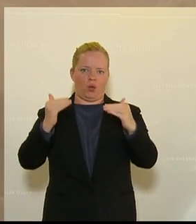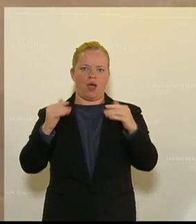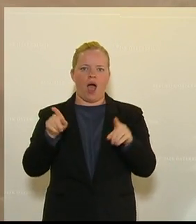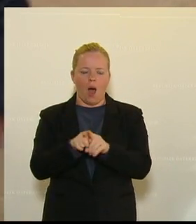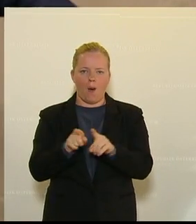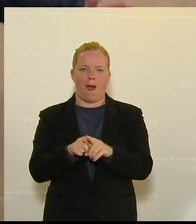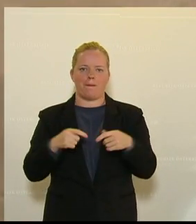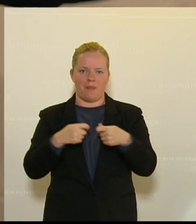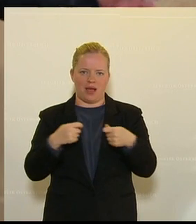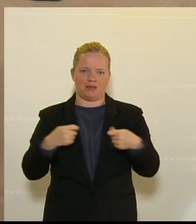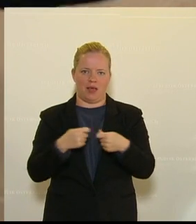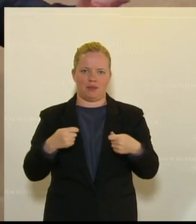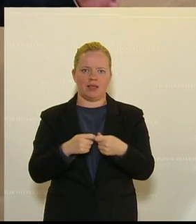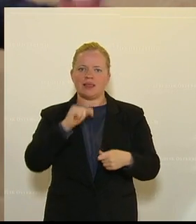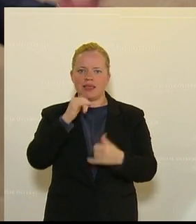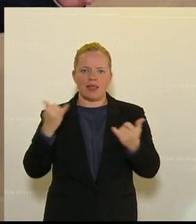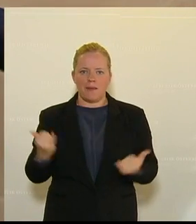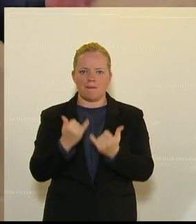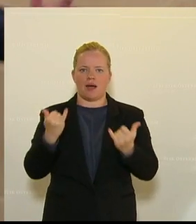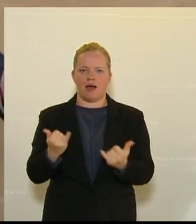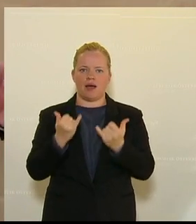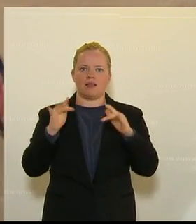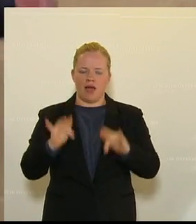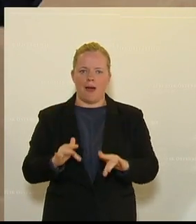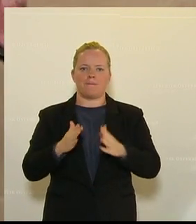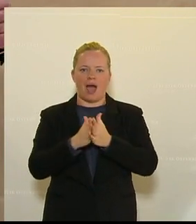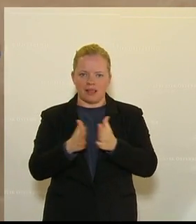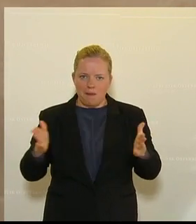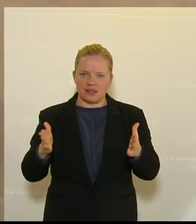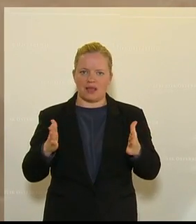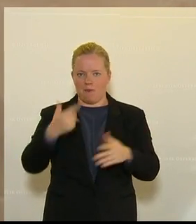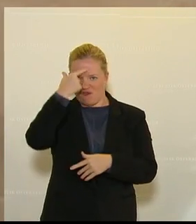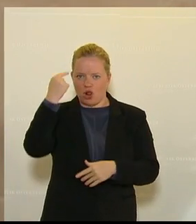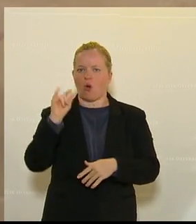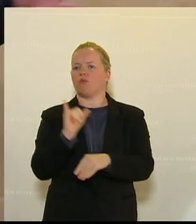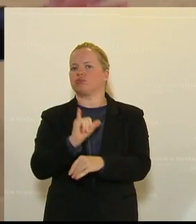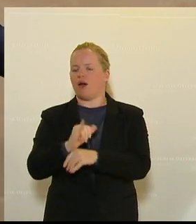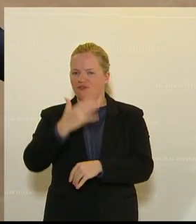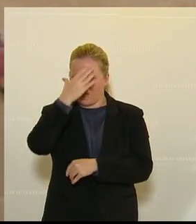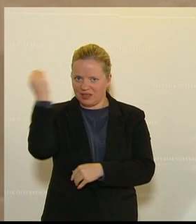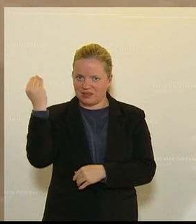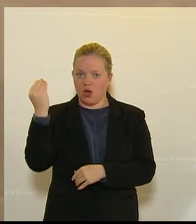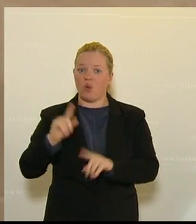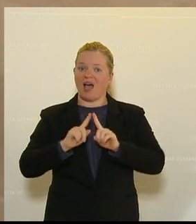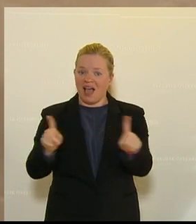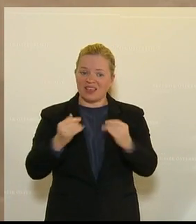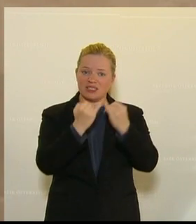die Masseneinkommen. Man darf nicht immer die breite Masse der Bevölkerung vergessen und andere